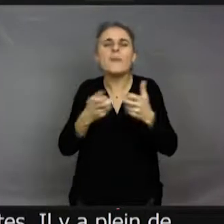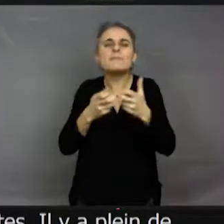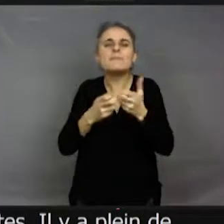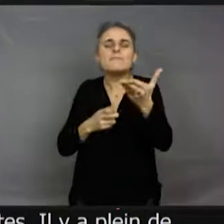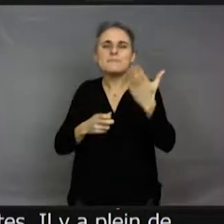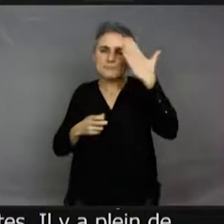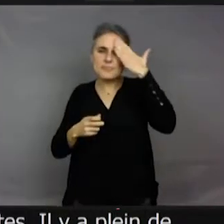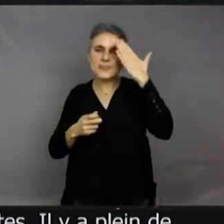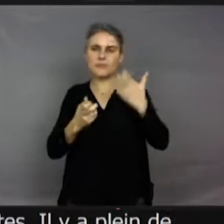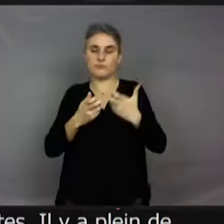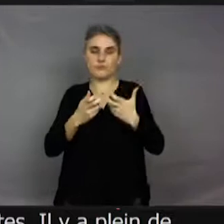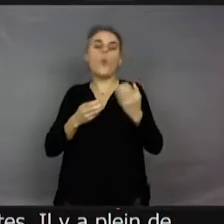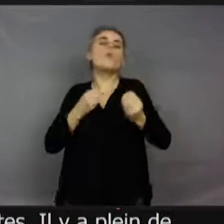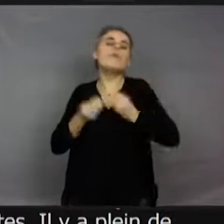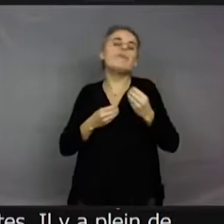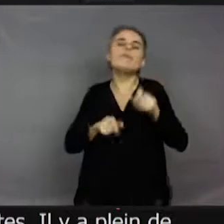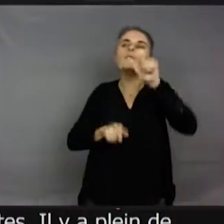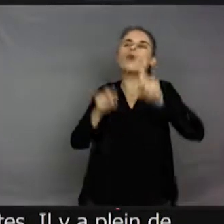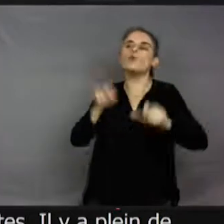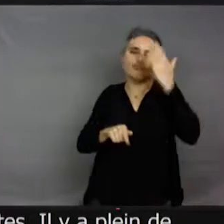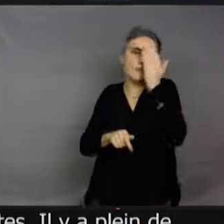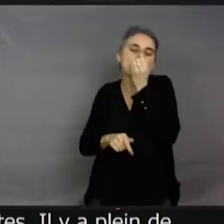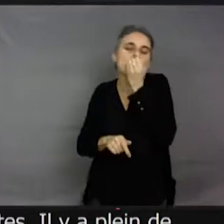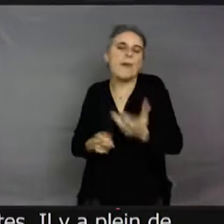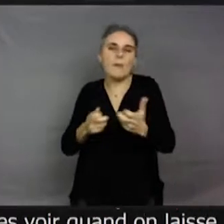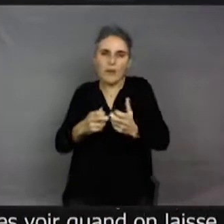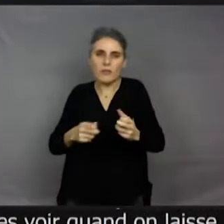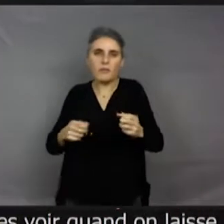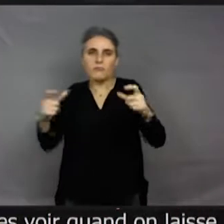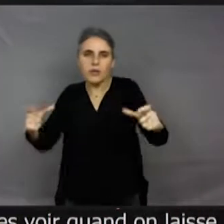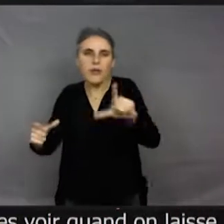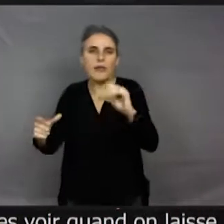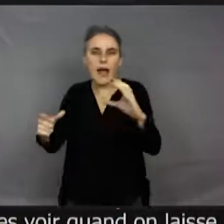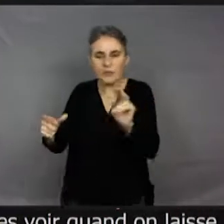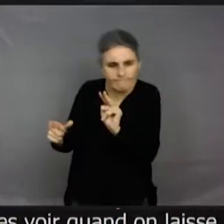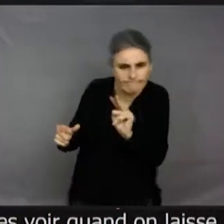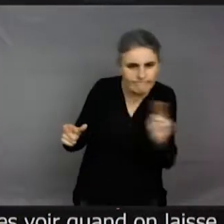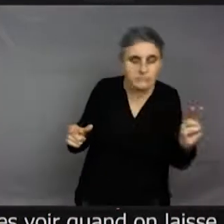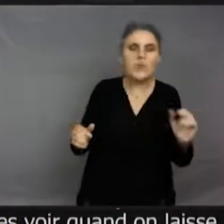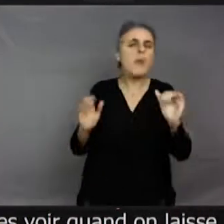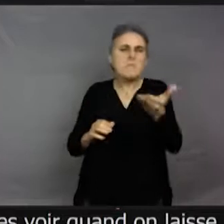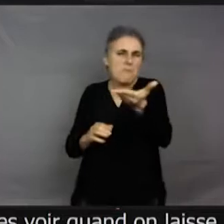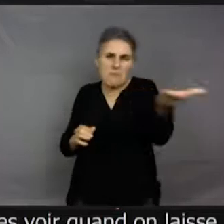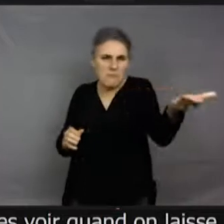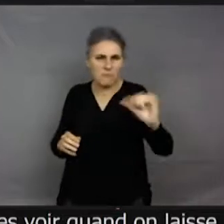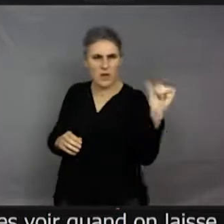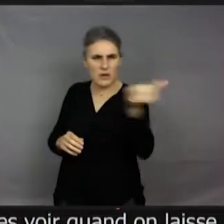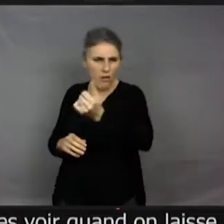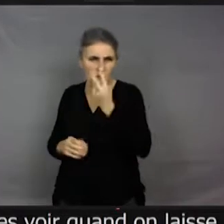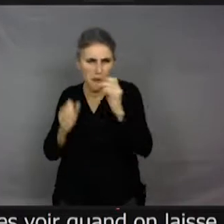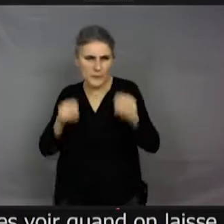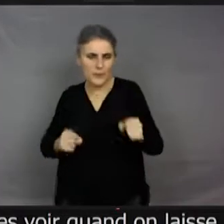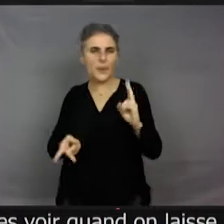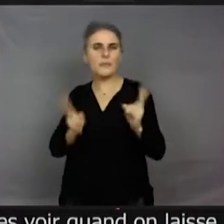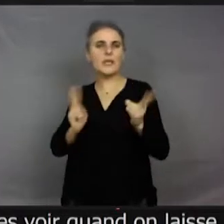Soit on est naturaliste et on s'intéresse à toutes les pièces d'eau qui sont autour. Donc là, on va les voir. Mais sinon, si vous n'êtes pas naturaliste, si vous